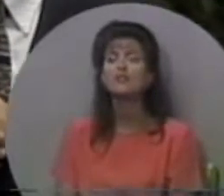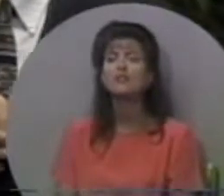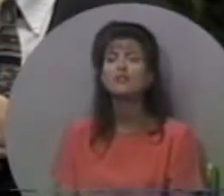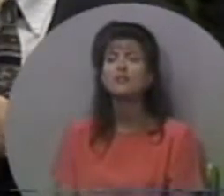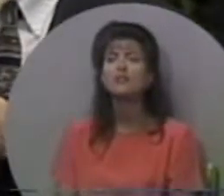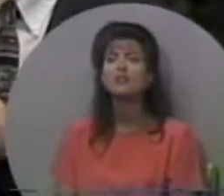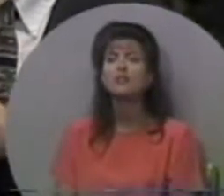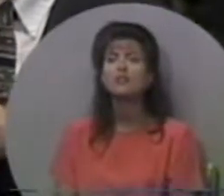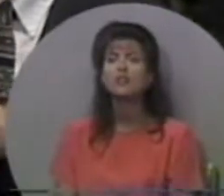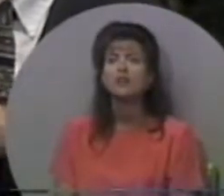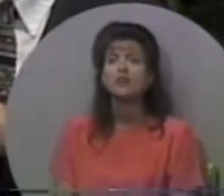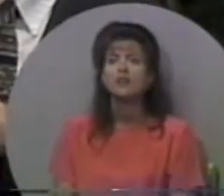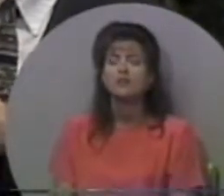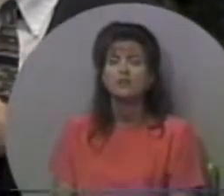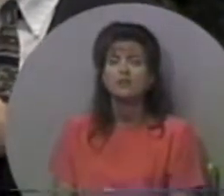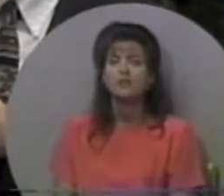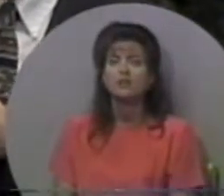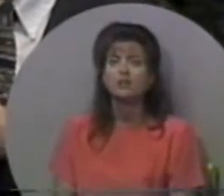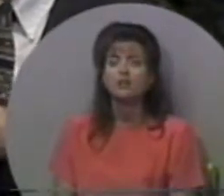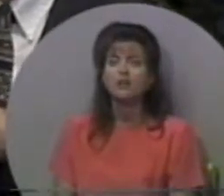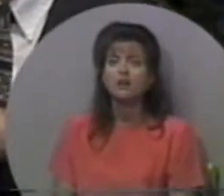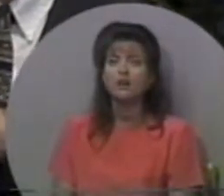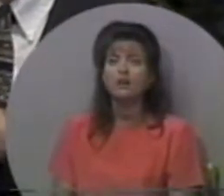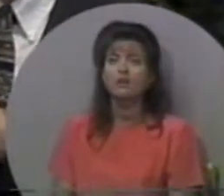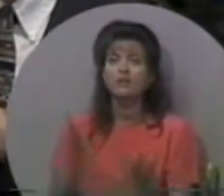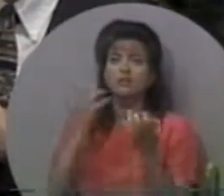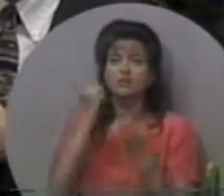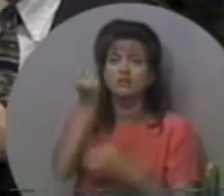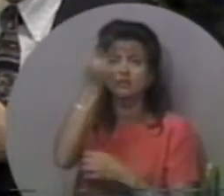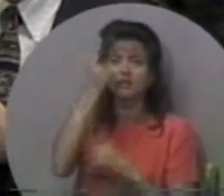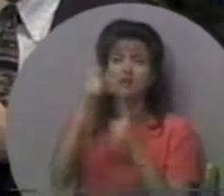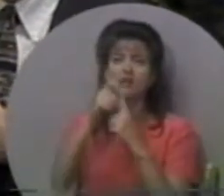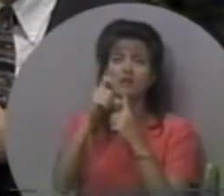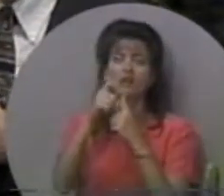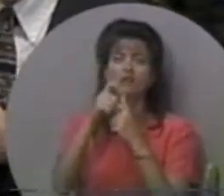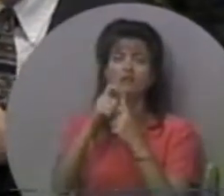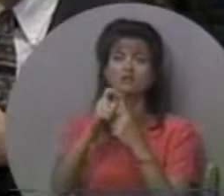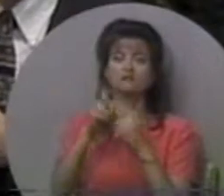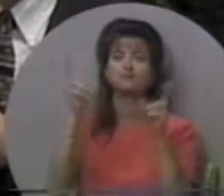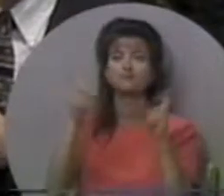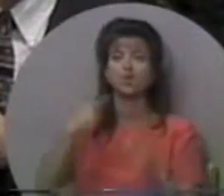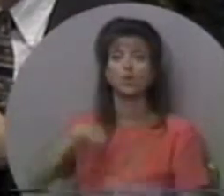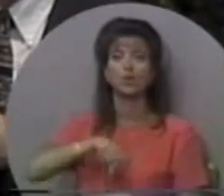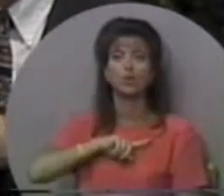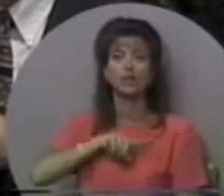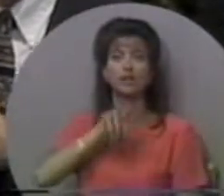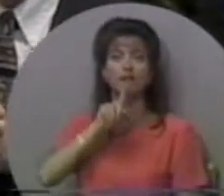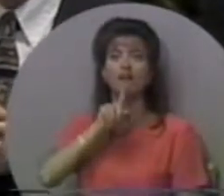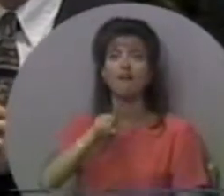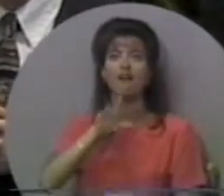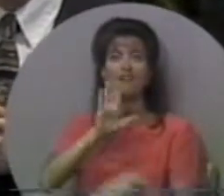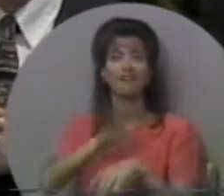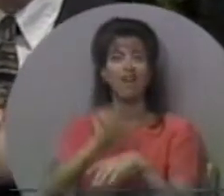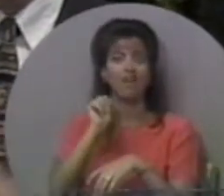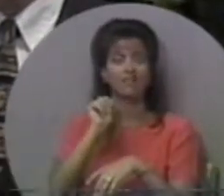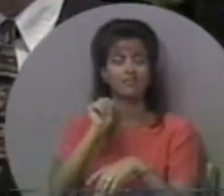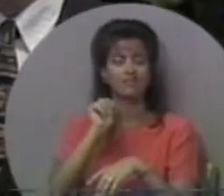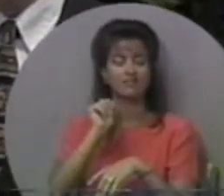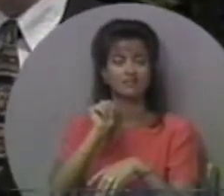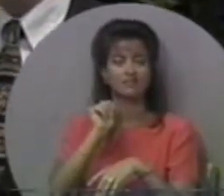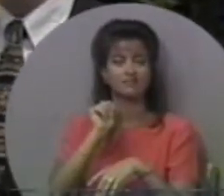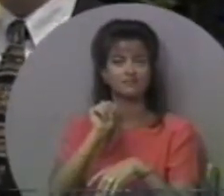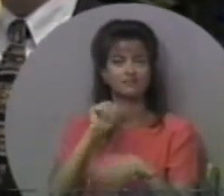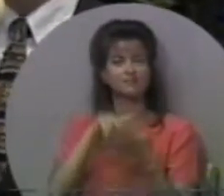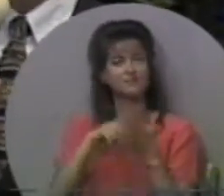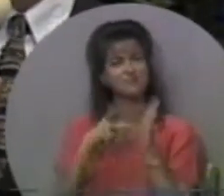це слово, що «ми покликані».